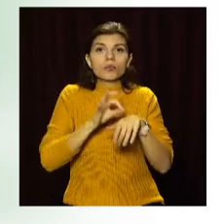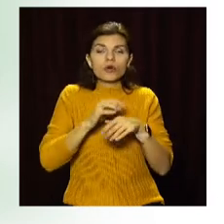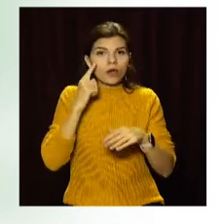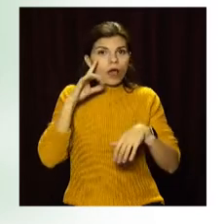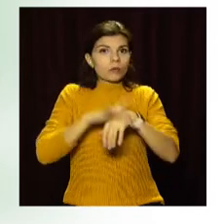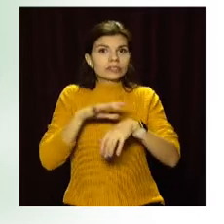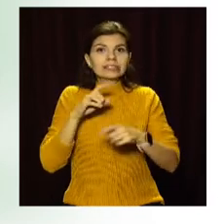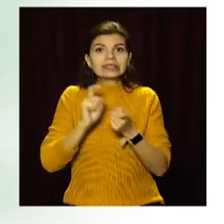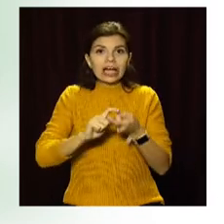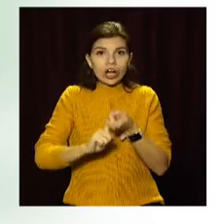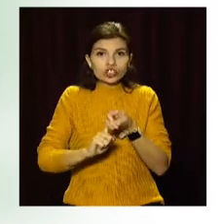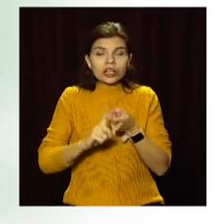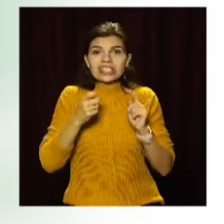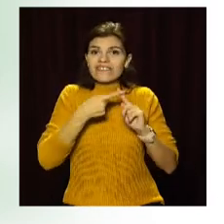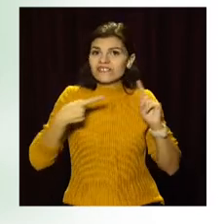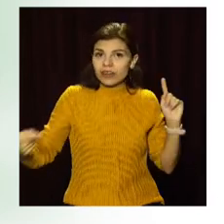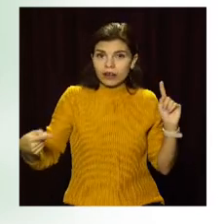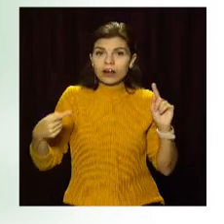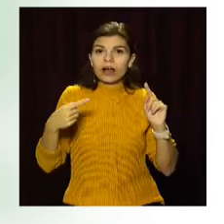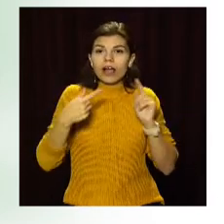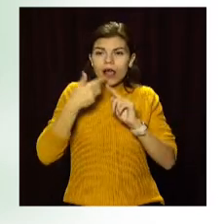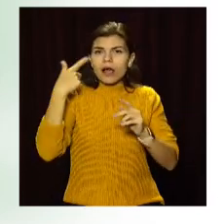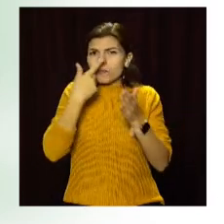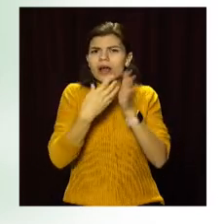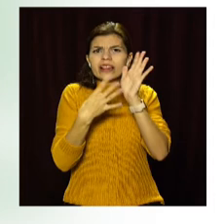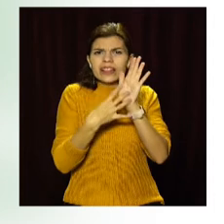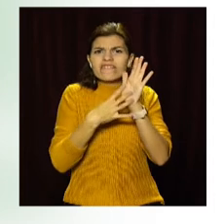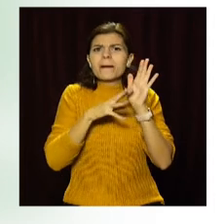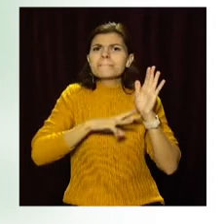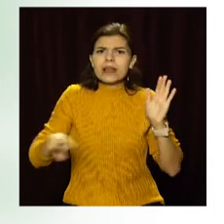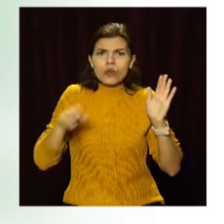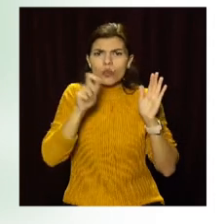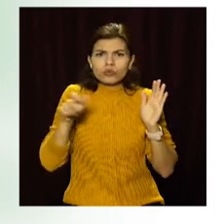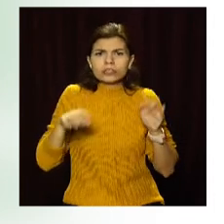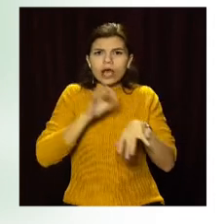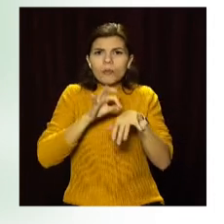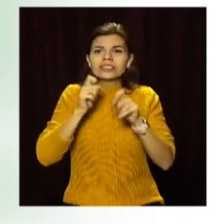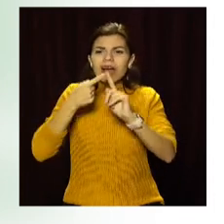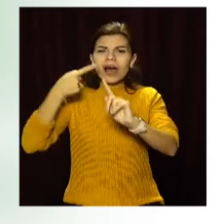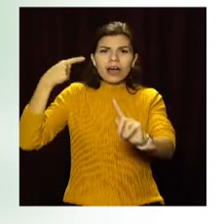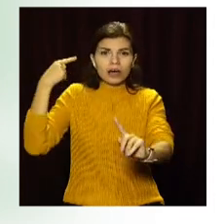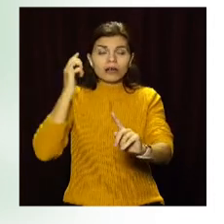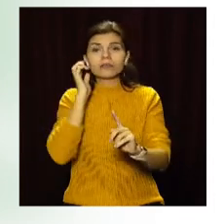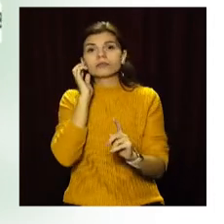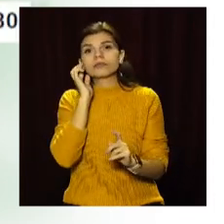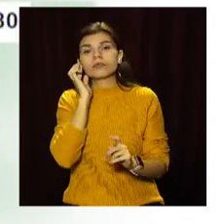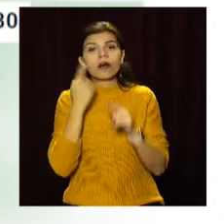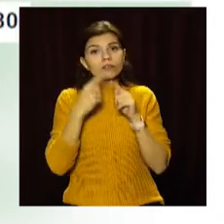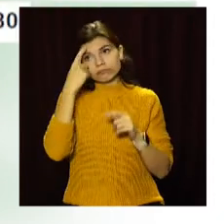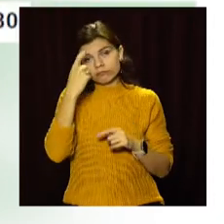виявлених заражених за весь час пандемії – майже 9,5 мільйонів громадян. Про це йдеться у зверненні на